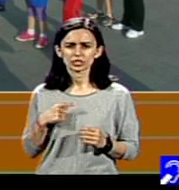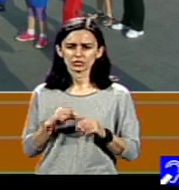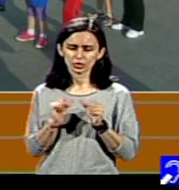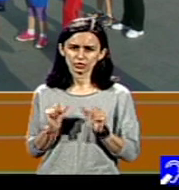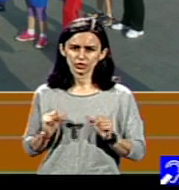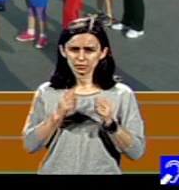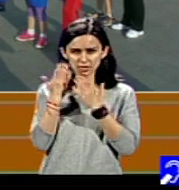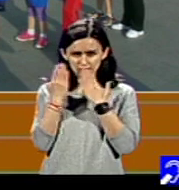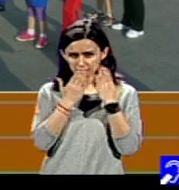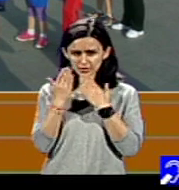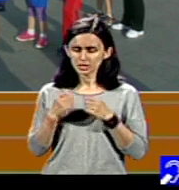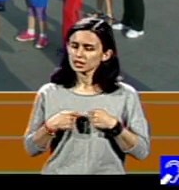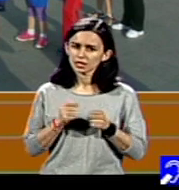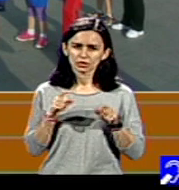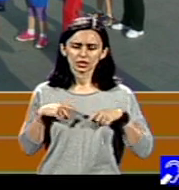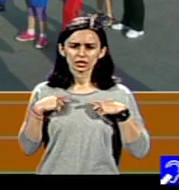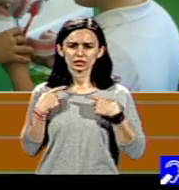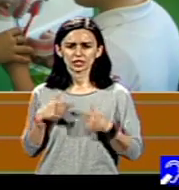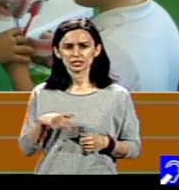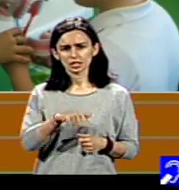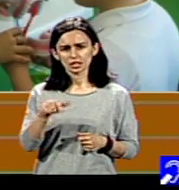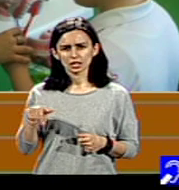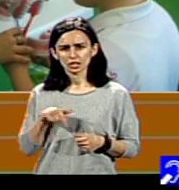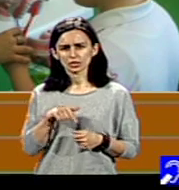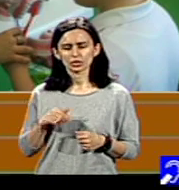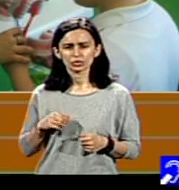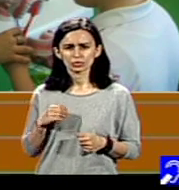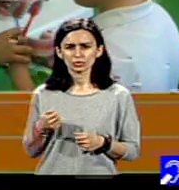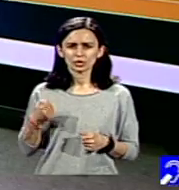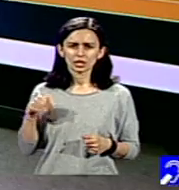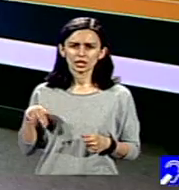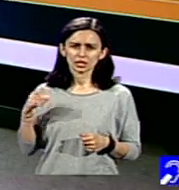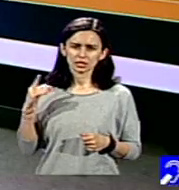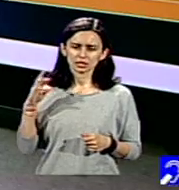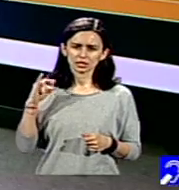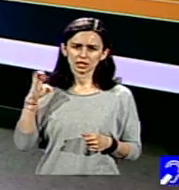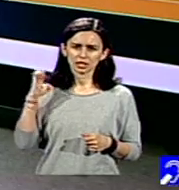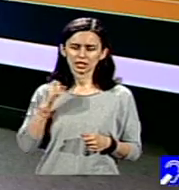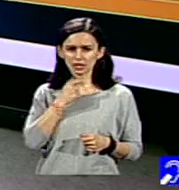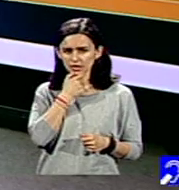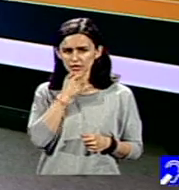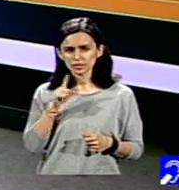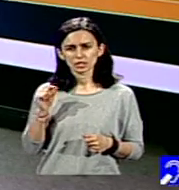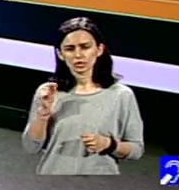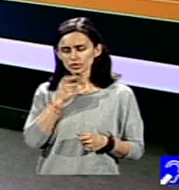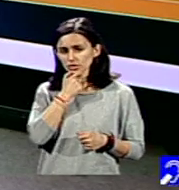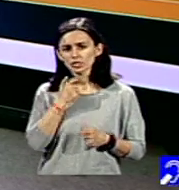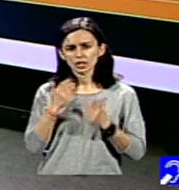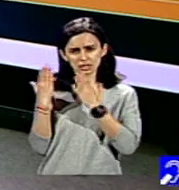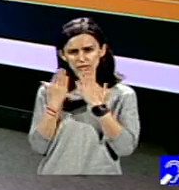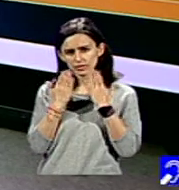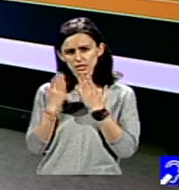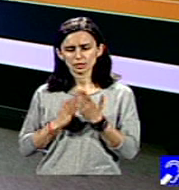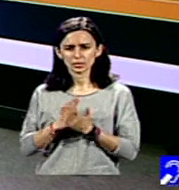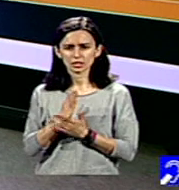Noi acum cu Andrei la 20 de ani încă învățăm, nu se oprește niciodată din învățare și atunci